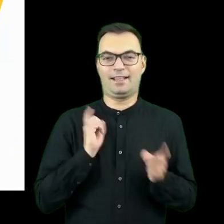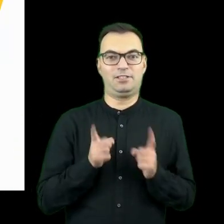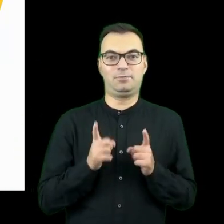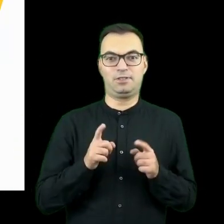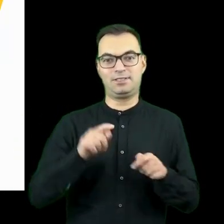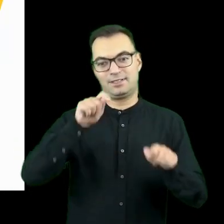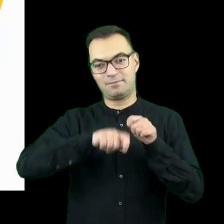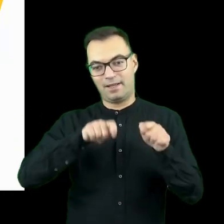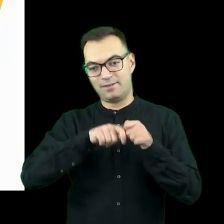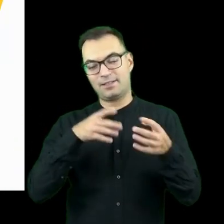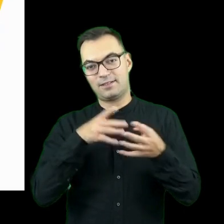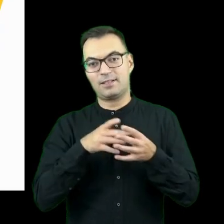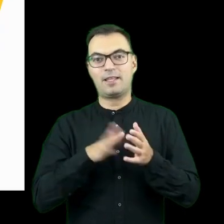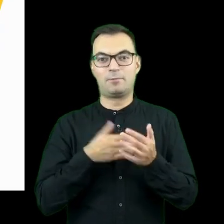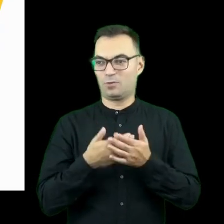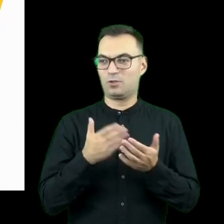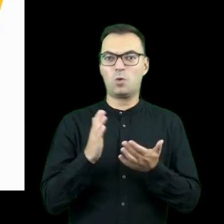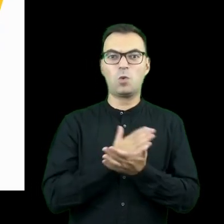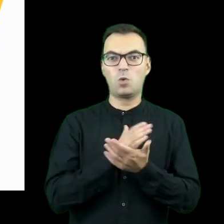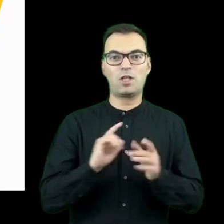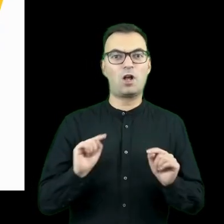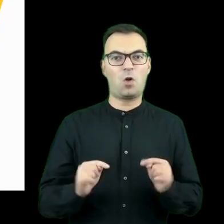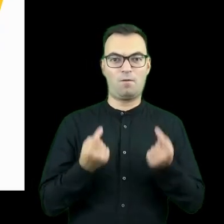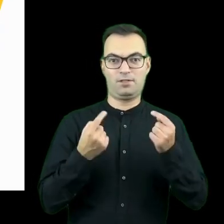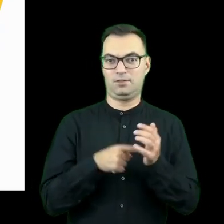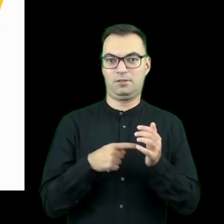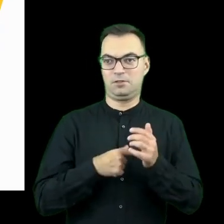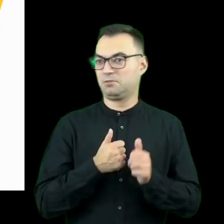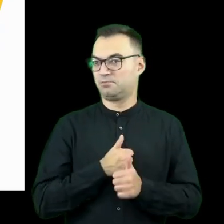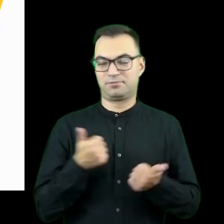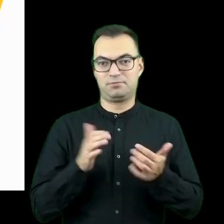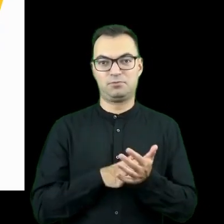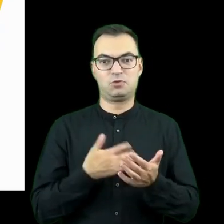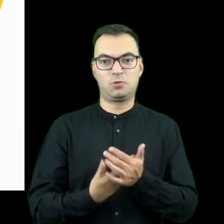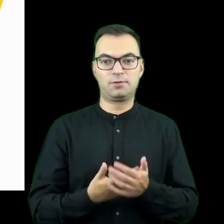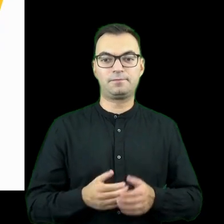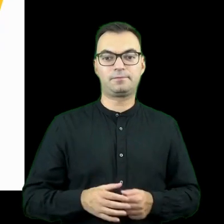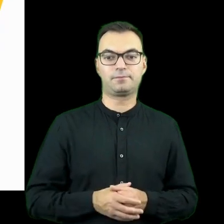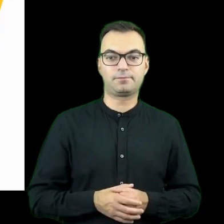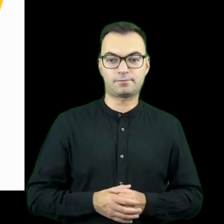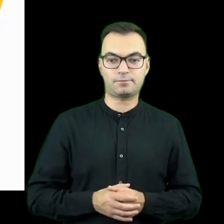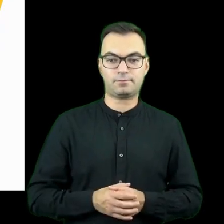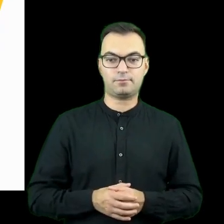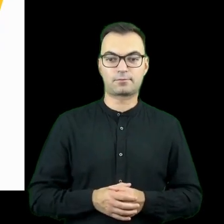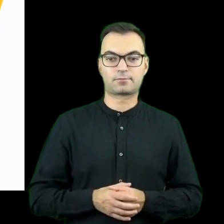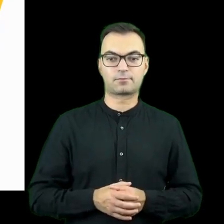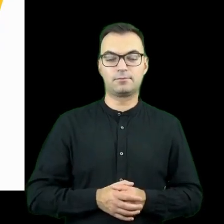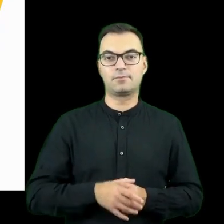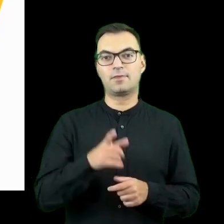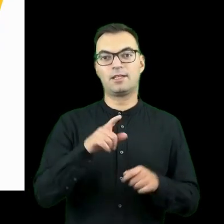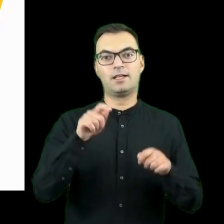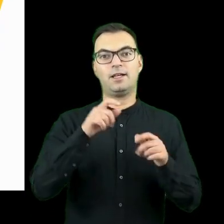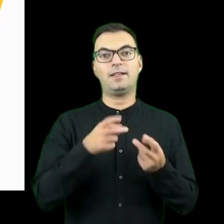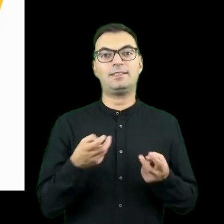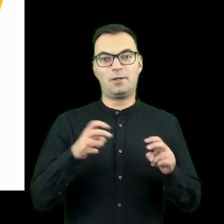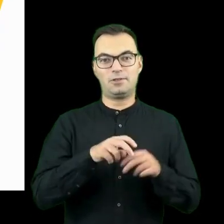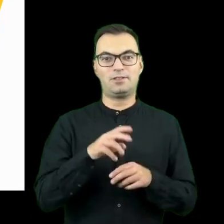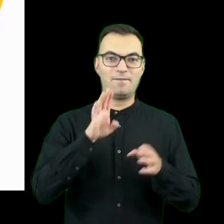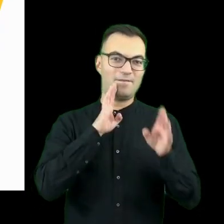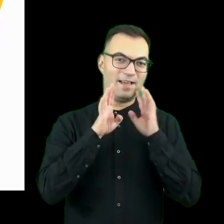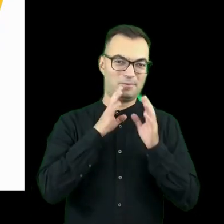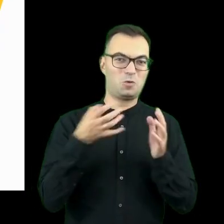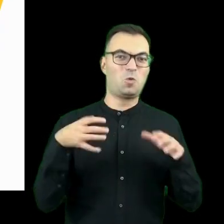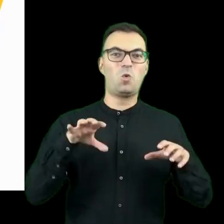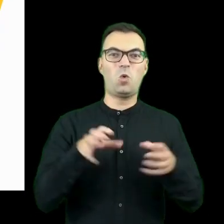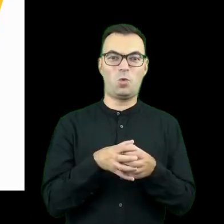najszybciej testować. Może tutaj ten przykład kuchni i konfliktu jest dla mnie bardzo dobry. Rzeczywiście przetestowanie tego przez założenie